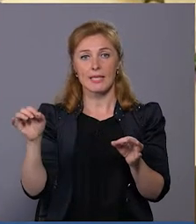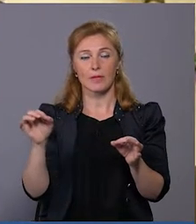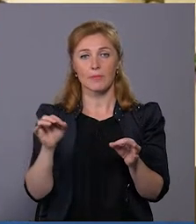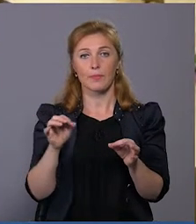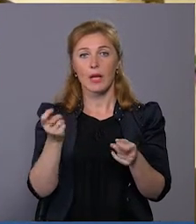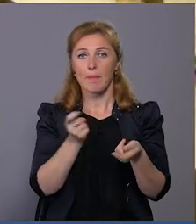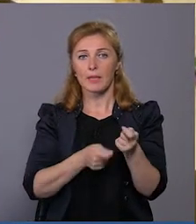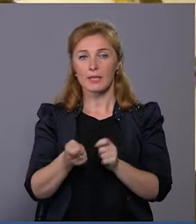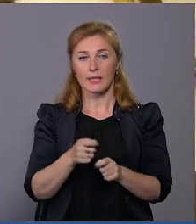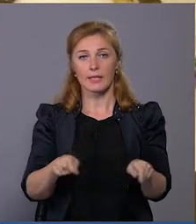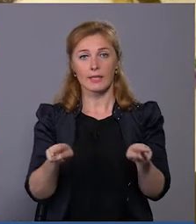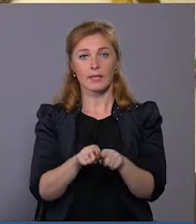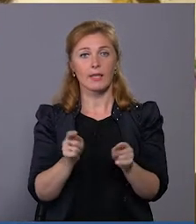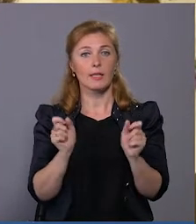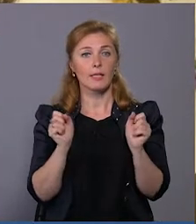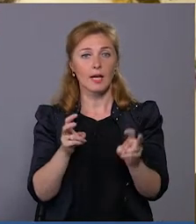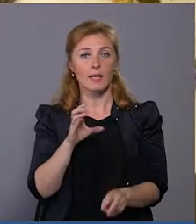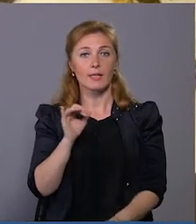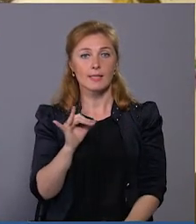силянки,